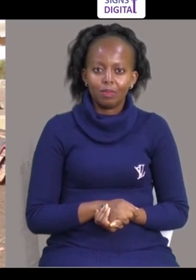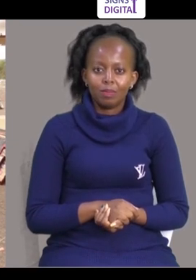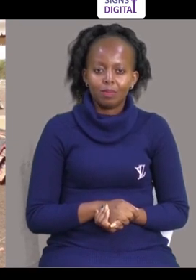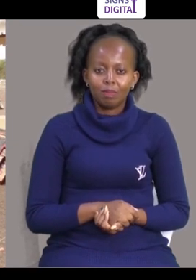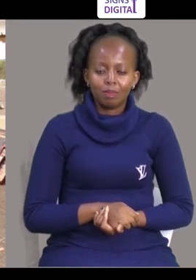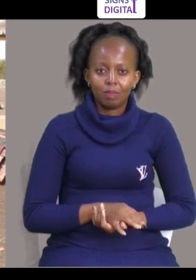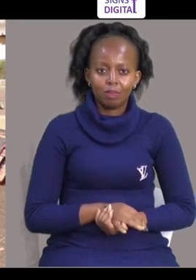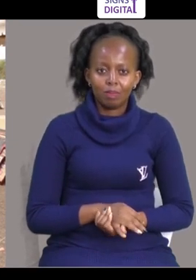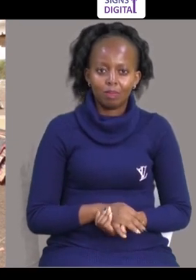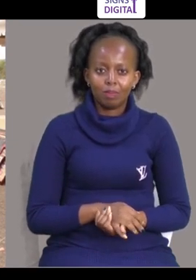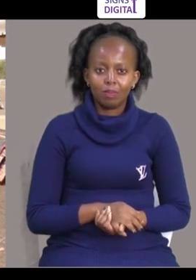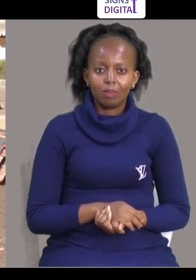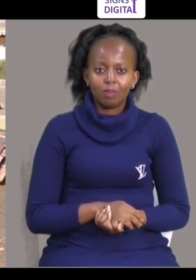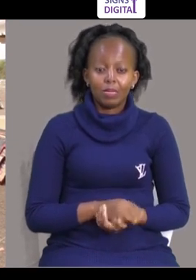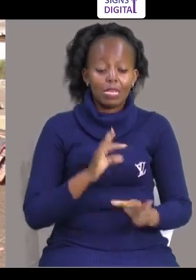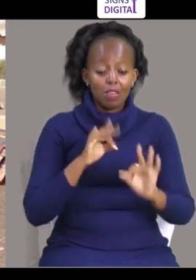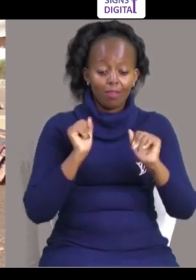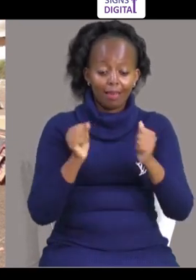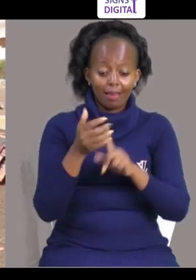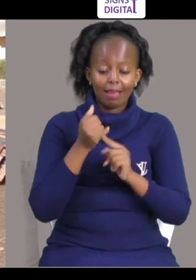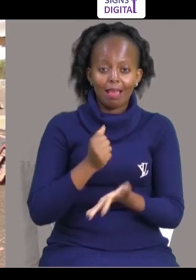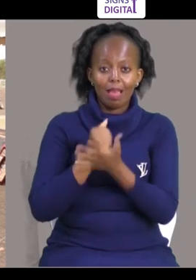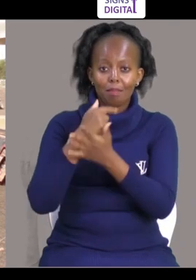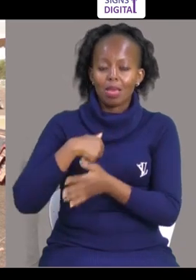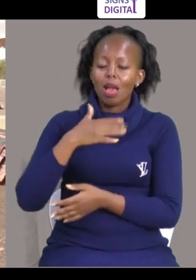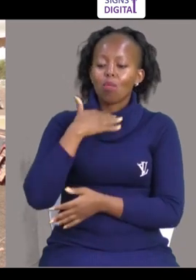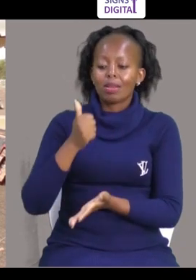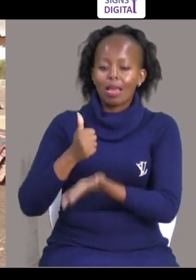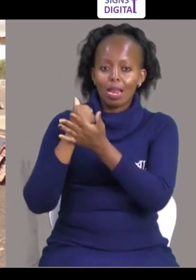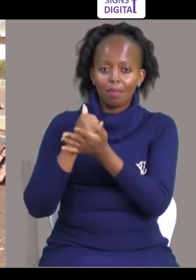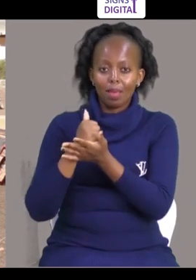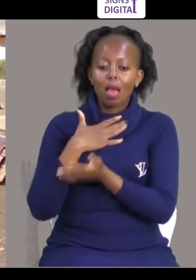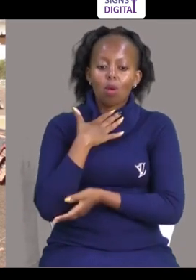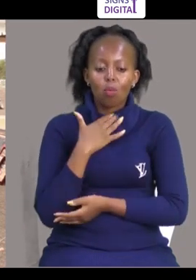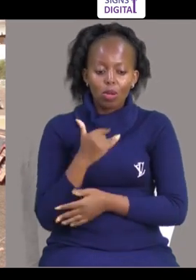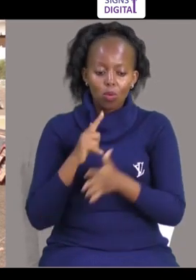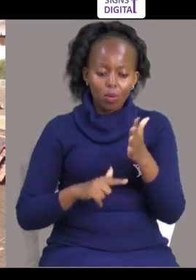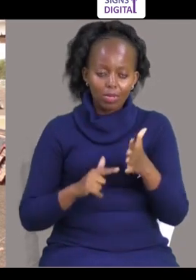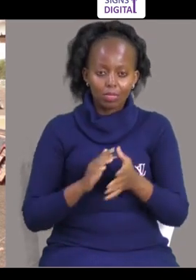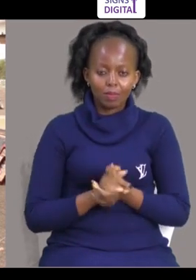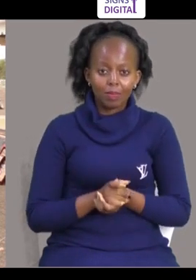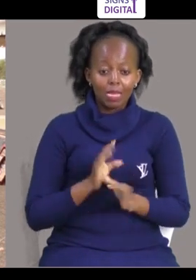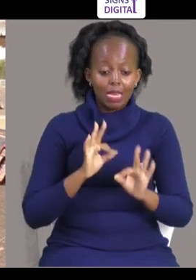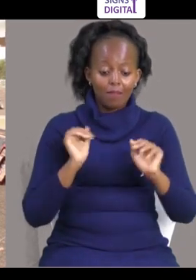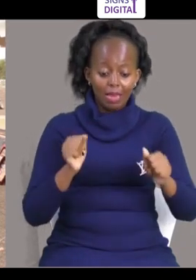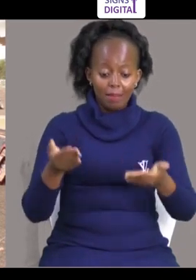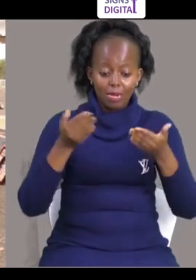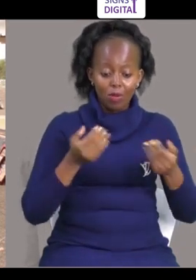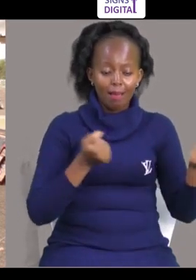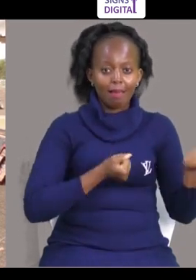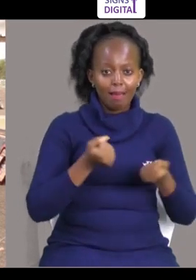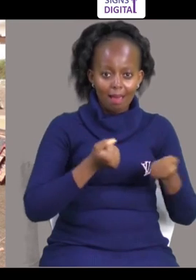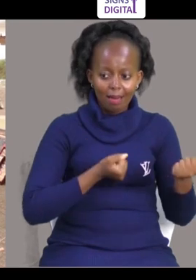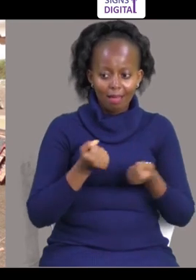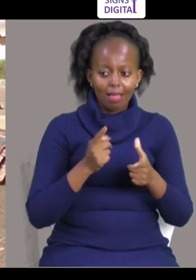Nato biyashara Iyo bua kwa Nato biyashara uwa biyashara Iyo yata kwa